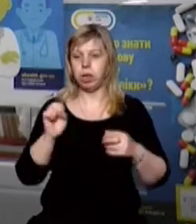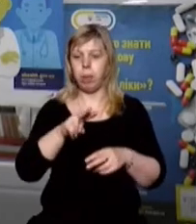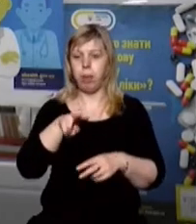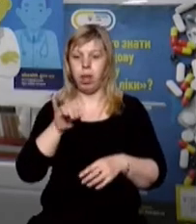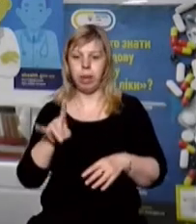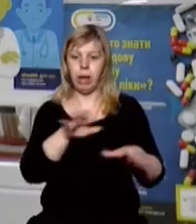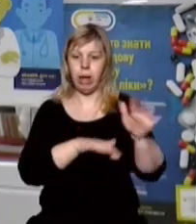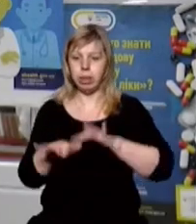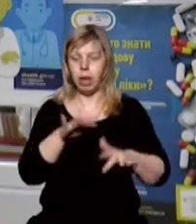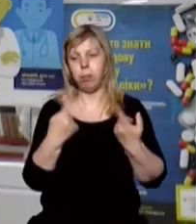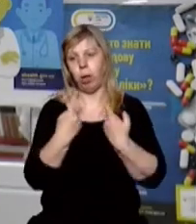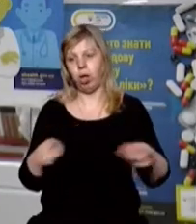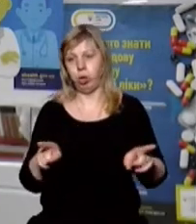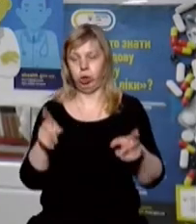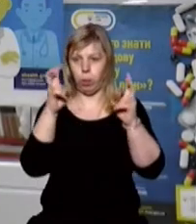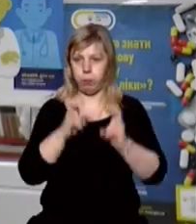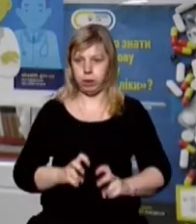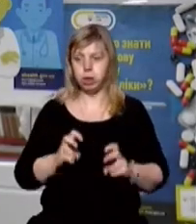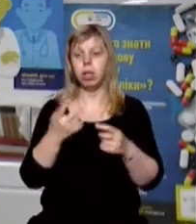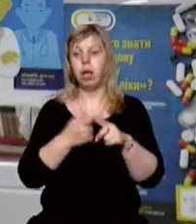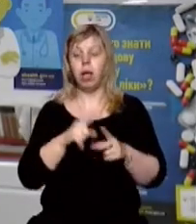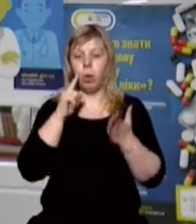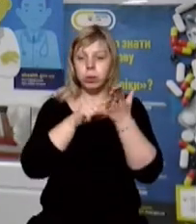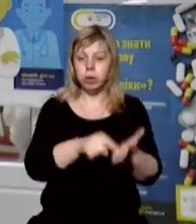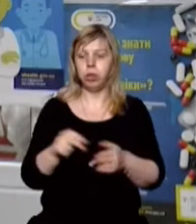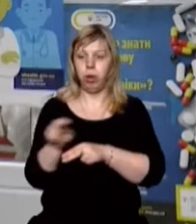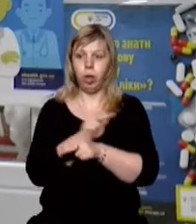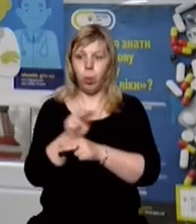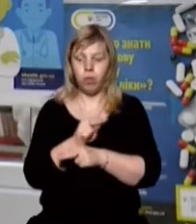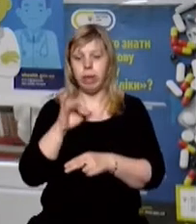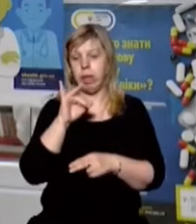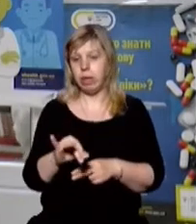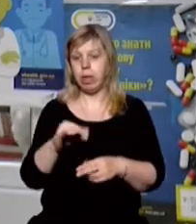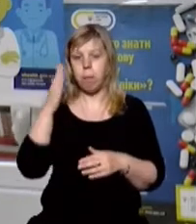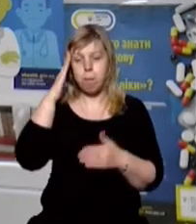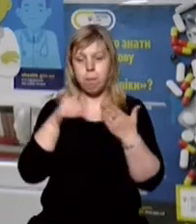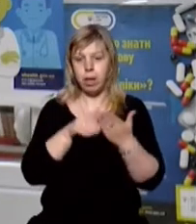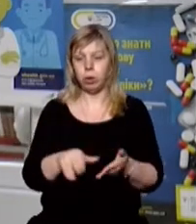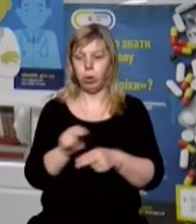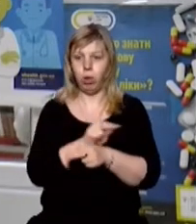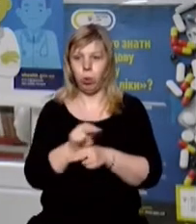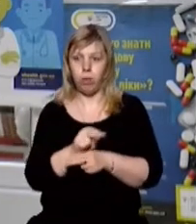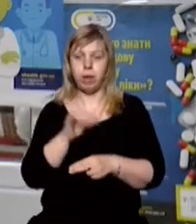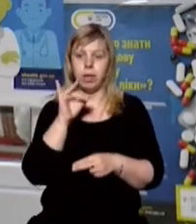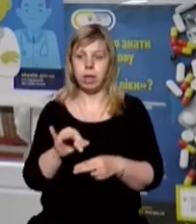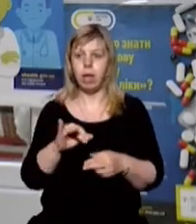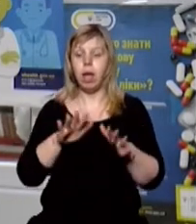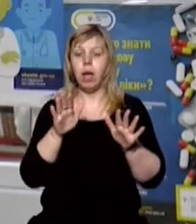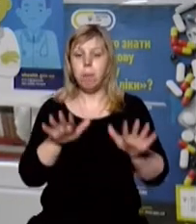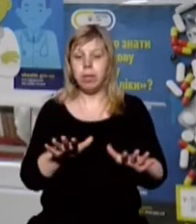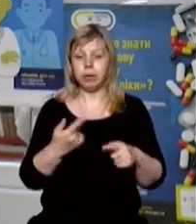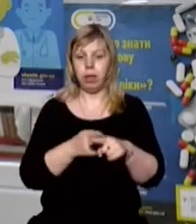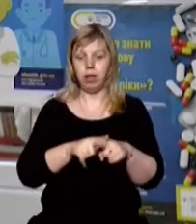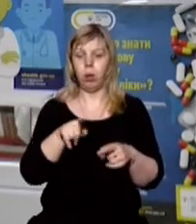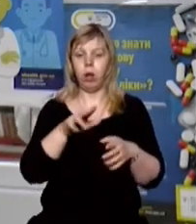ПЛР, тестування або якесь інше обстеження. Призначить лікування і метод лікування, і місце цього